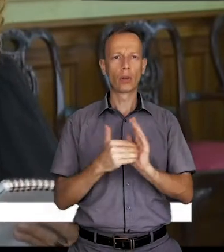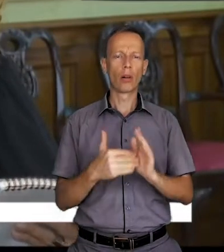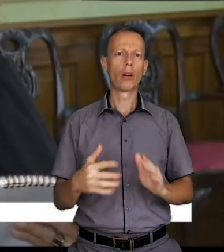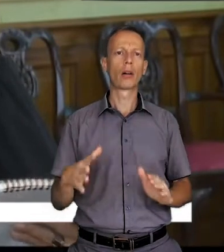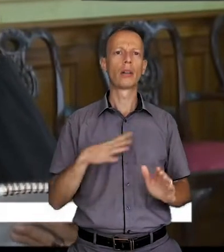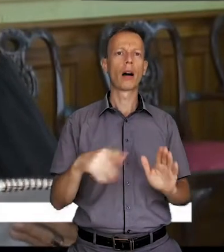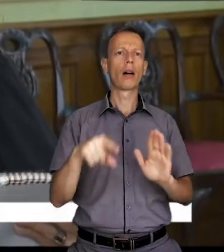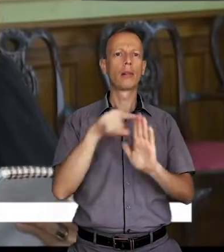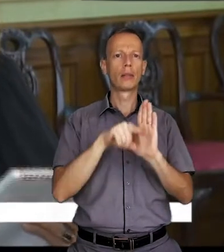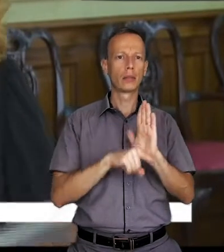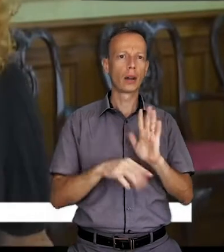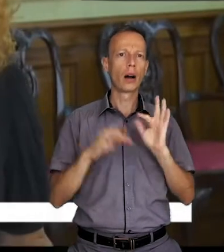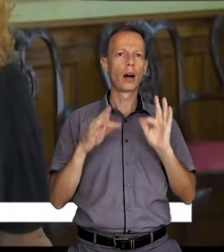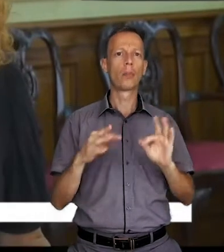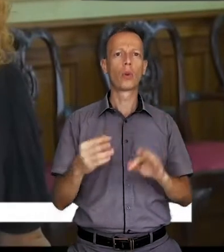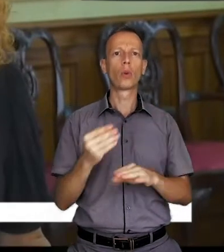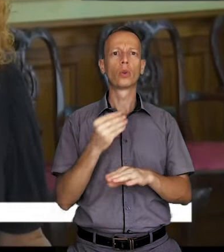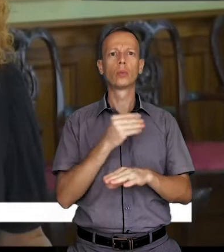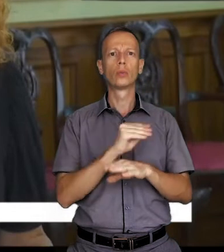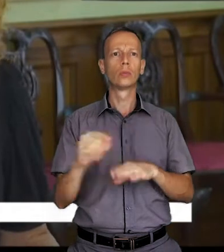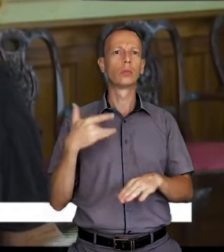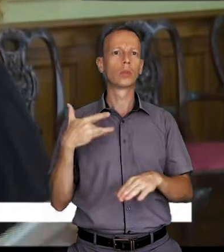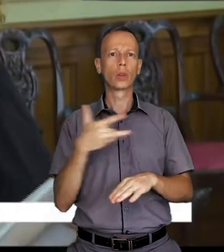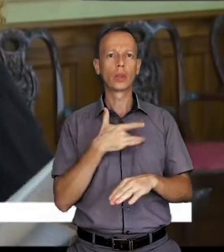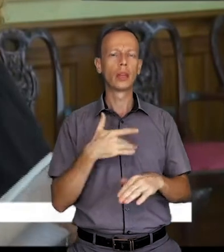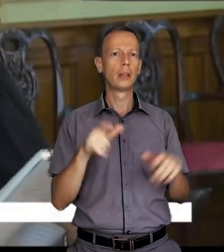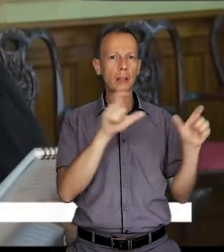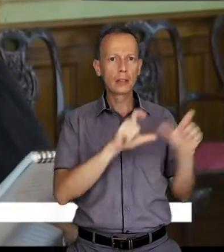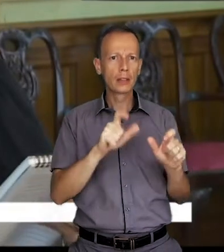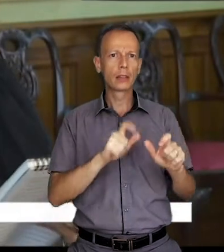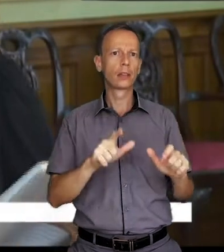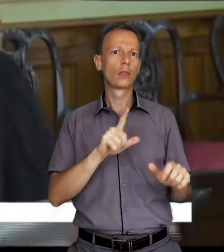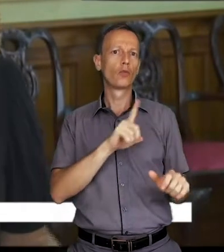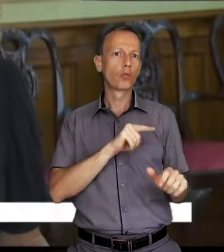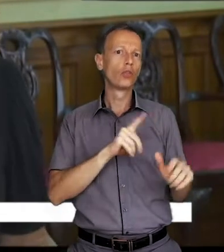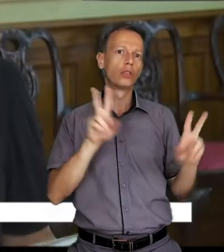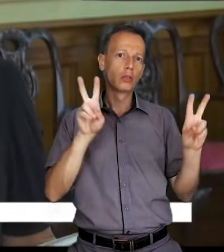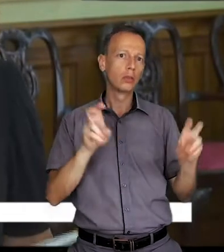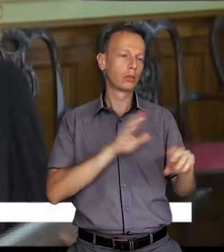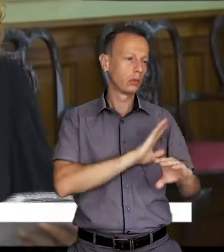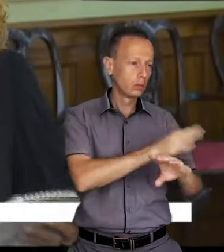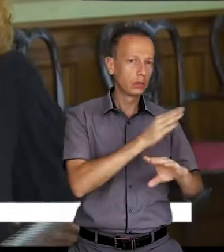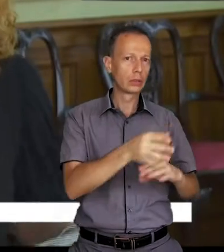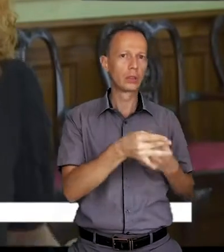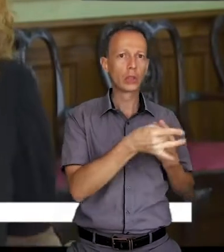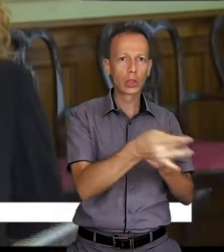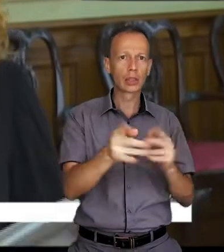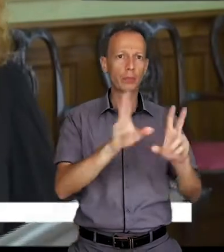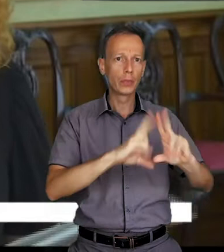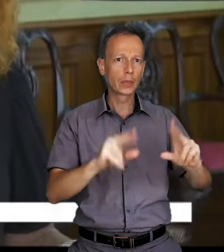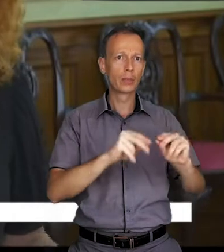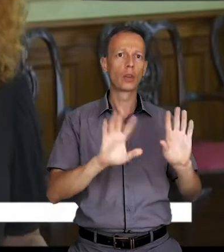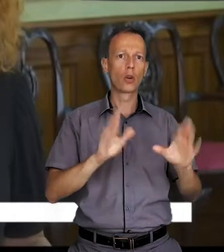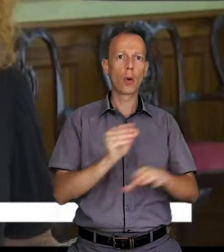plans communiques sauvegardes sont toujours d'actualité. Les brigades sanitaires qui parcourent les communes peuvent sensibiliser les